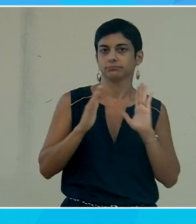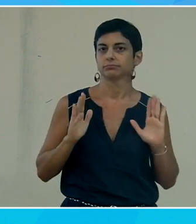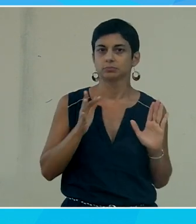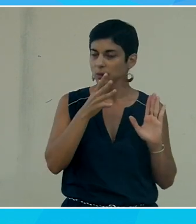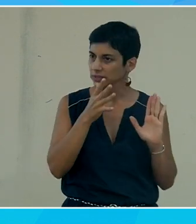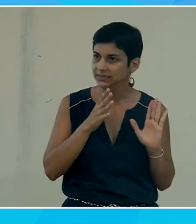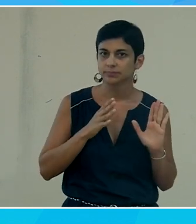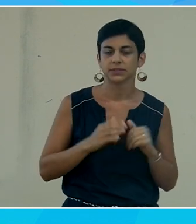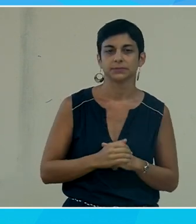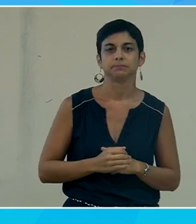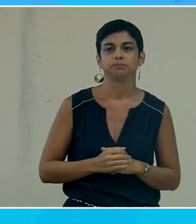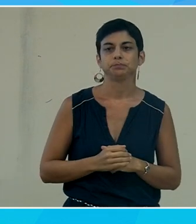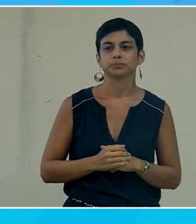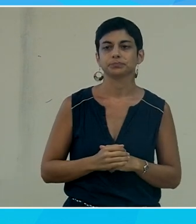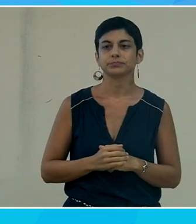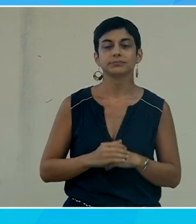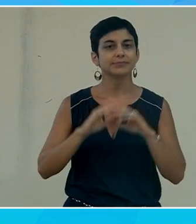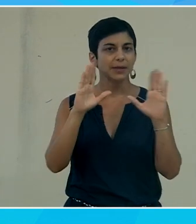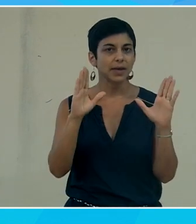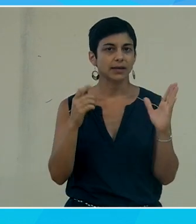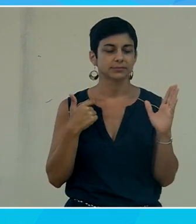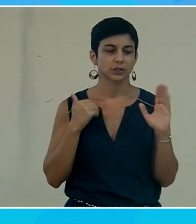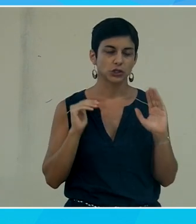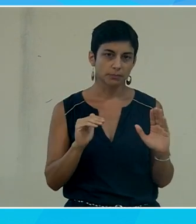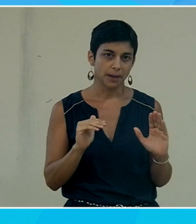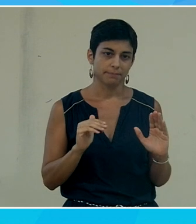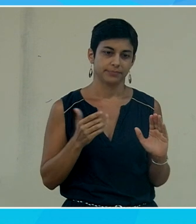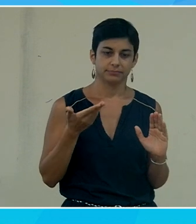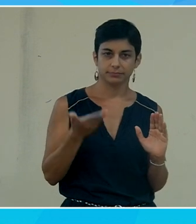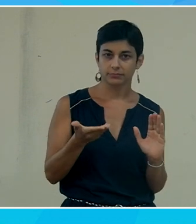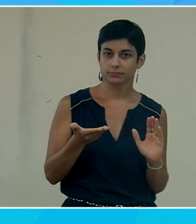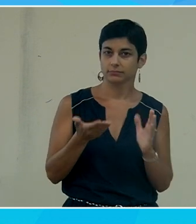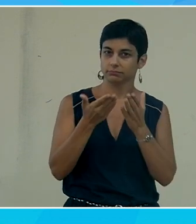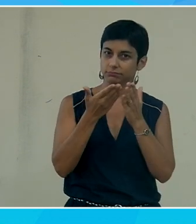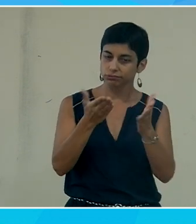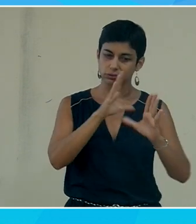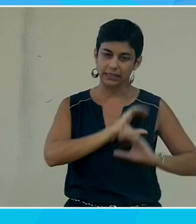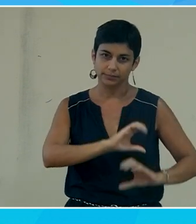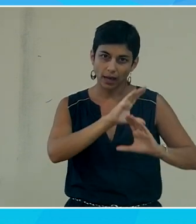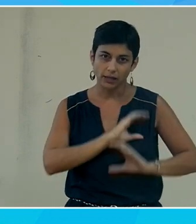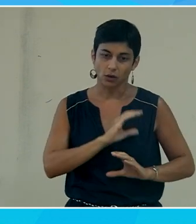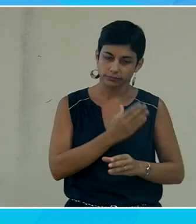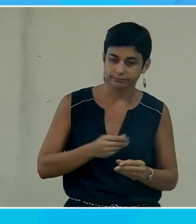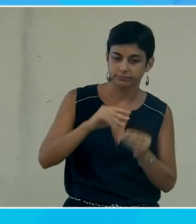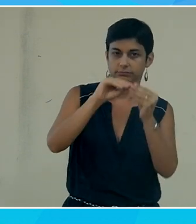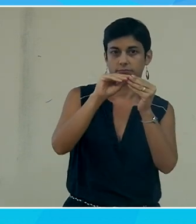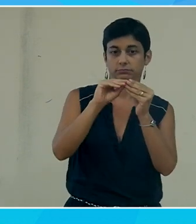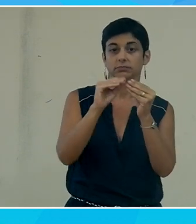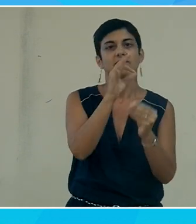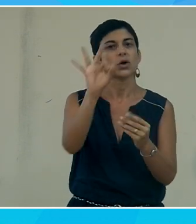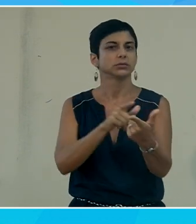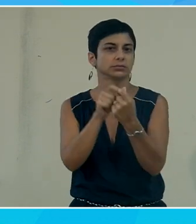rencontrer en fonction des utilisateurs mais ça va nous donner un bon champ d'expérience en fait en France en tout cas sur